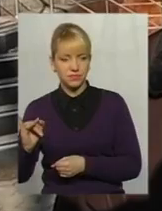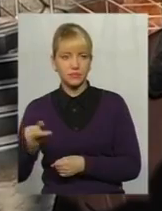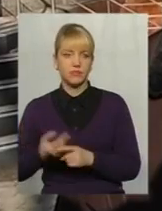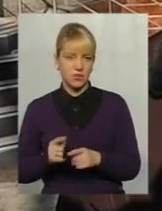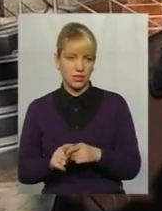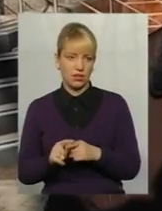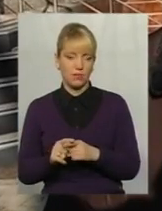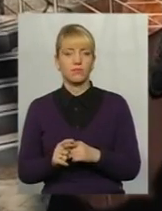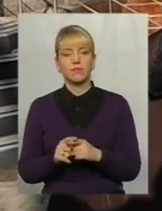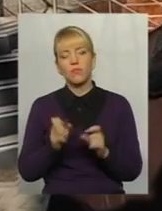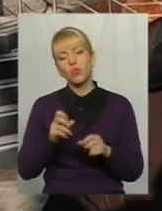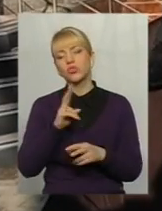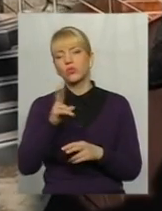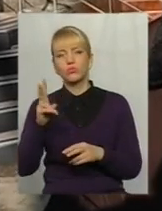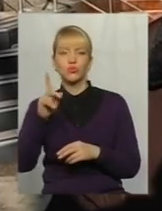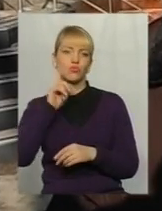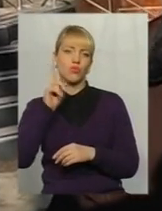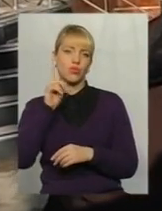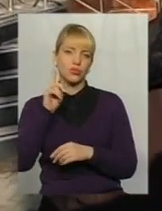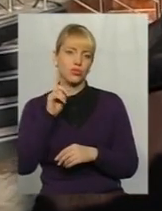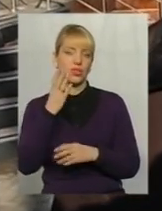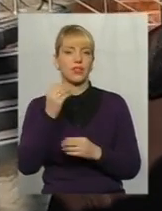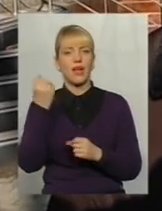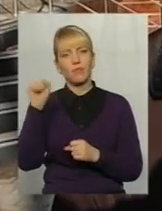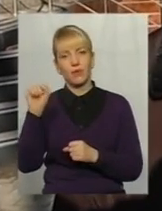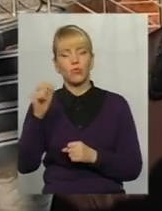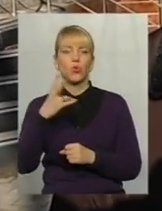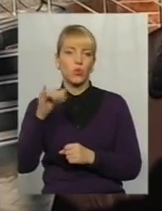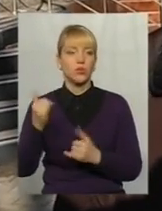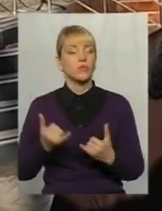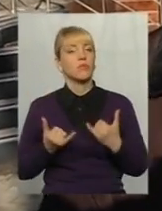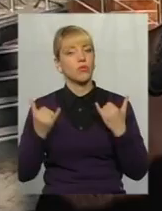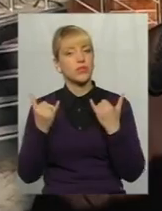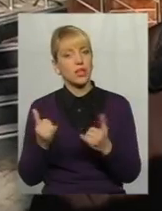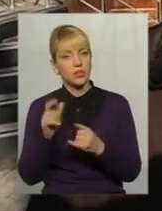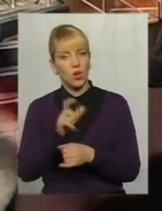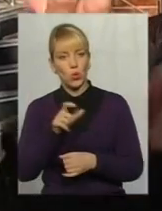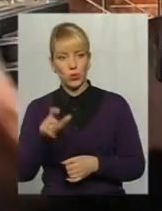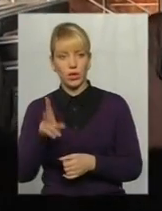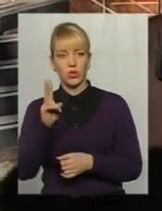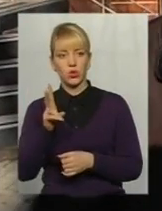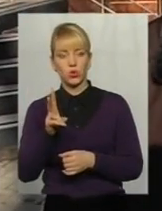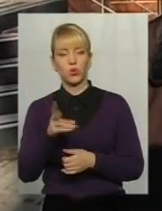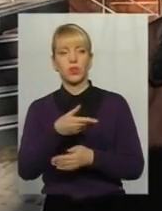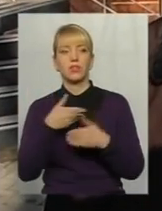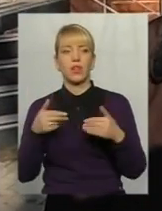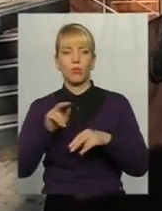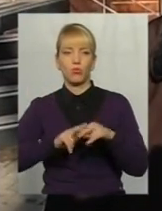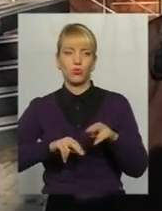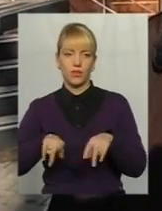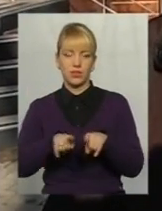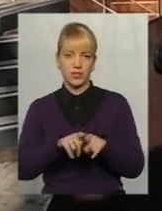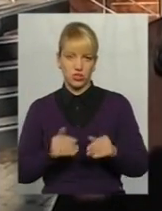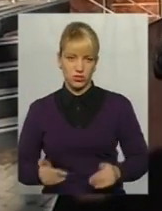то знаєте, якось так, може молодежі, але День перемоги, знаєте, ще треба поважати людей, які нам будували таке життя.